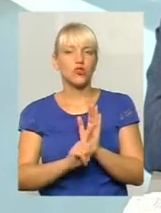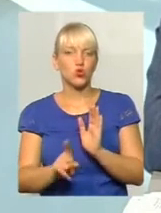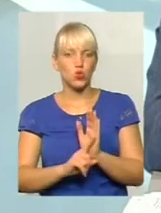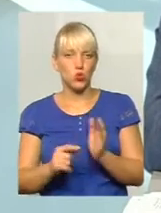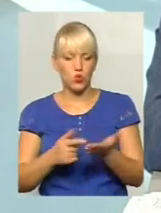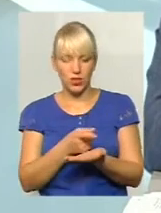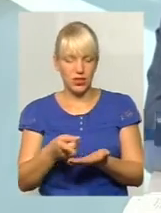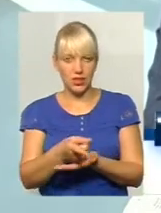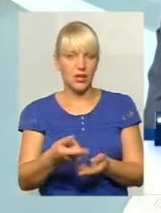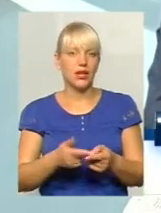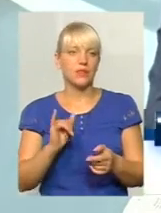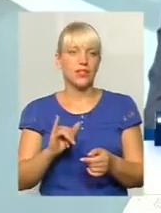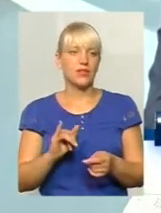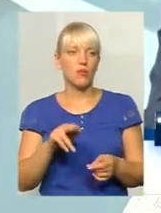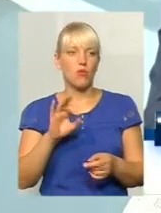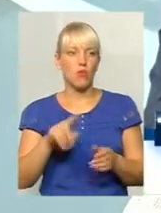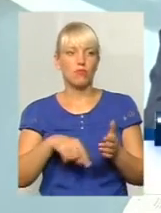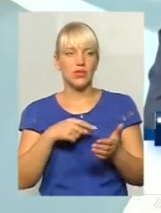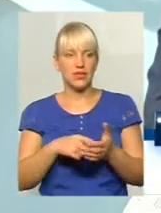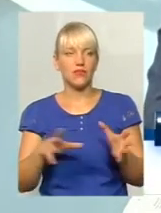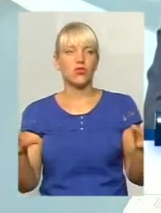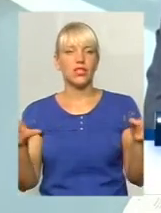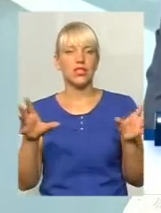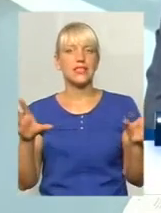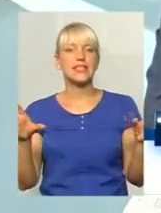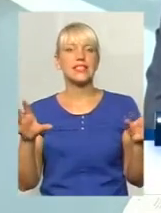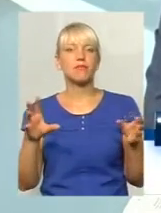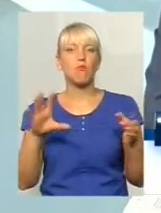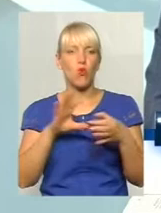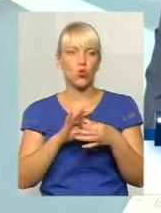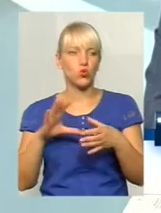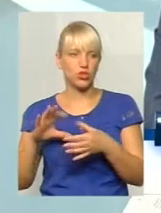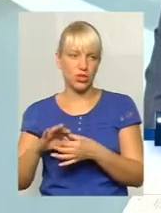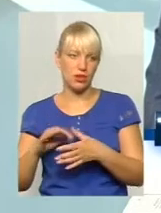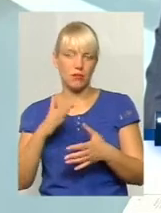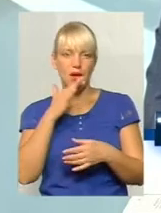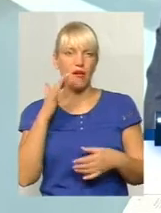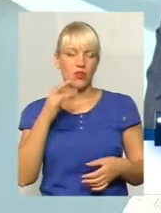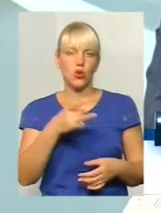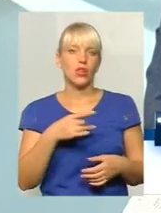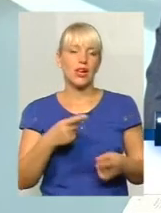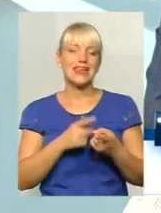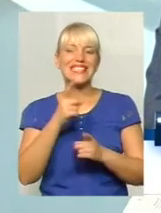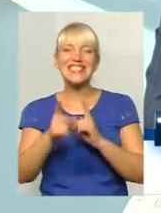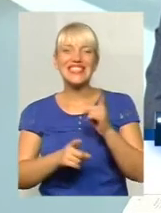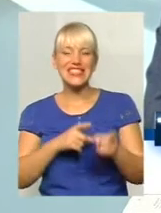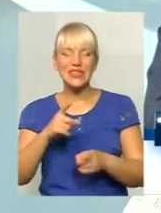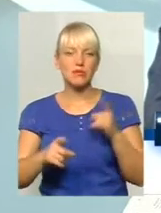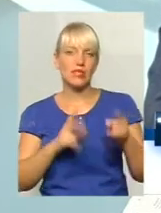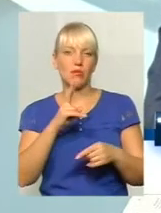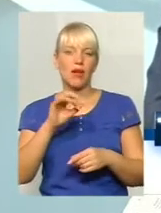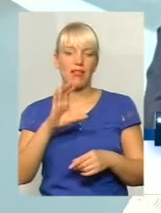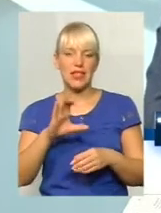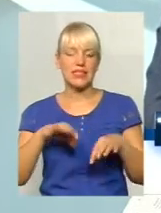по місту, получають повністю дуже багато мікрорайонів. Змінюємо ми класи транспортних засобів на